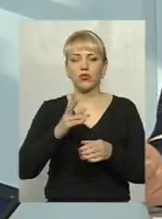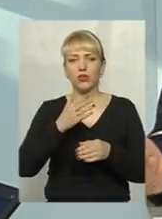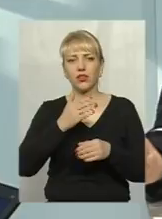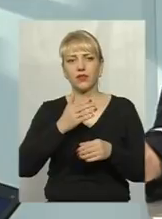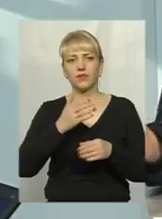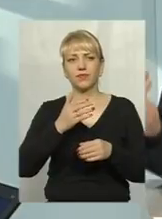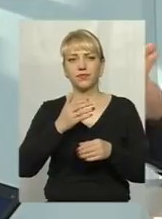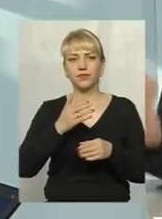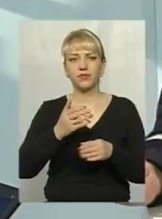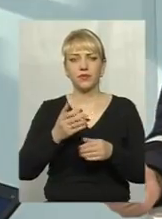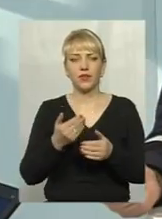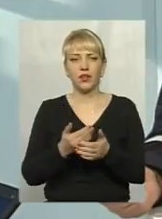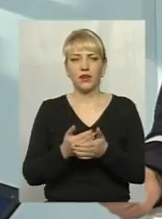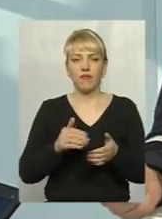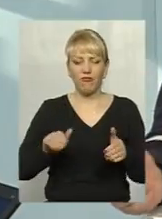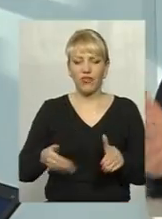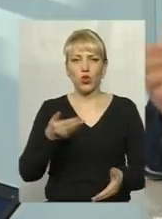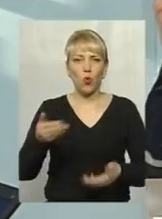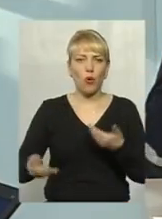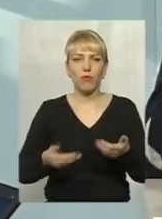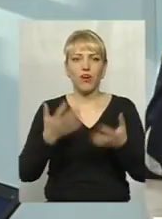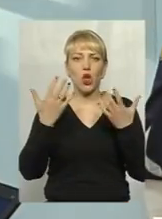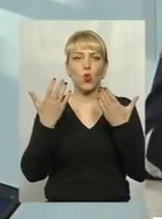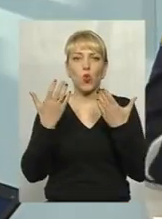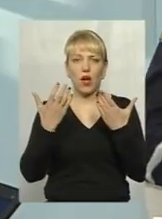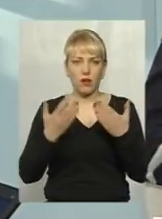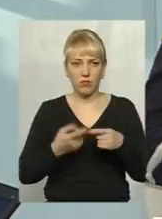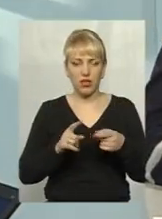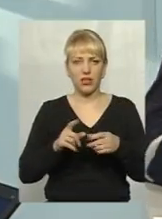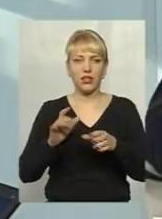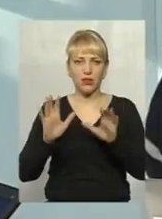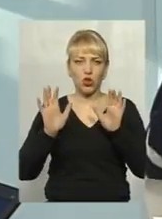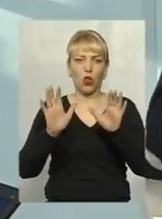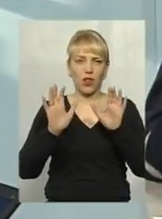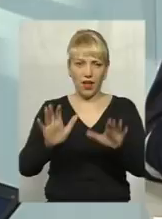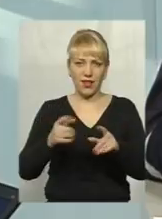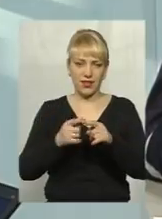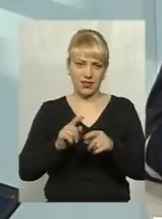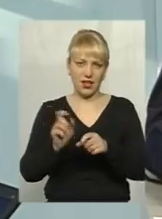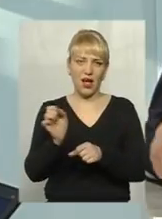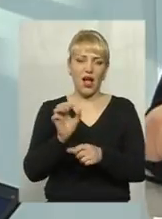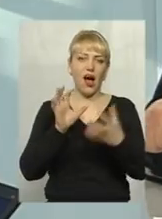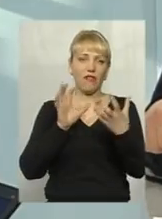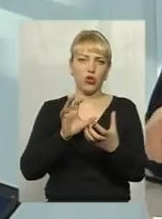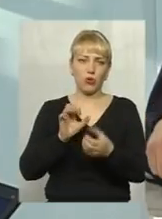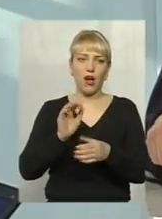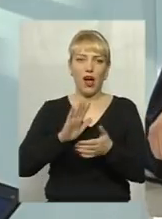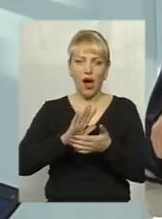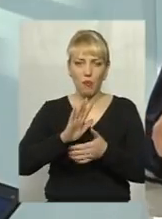відкопували той автобус. Так само разом з пожежниками їх толкали. І потім ще присилали на